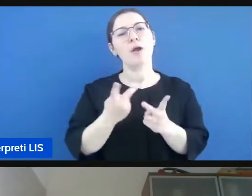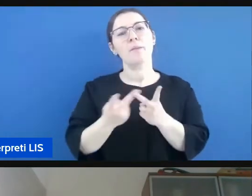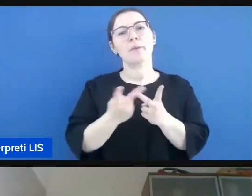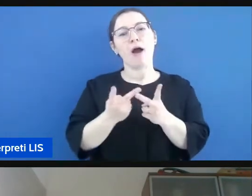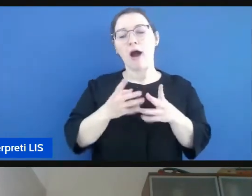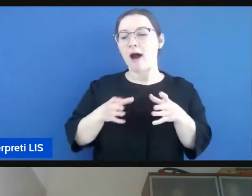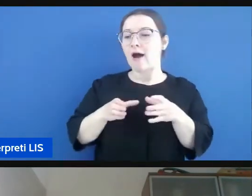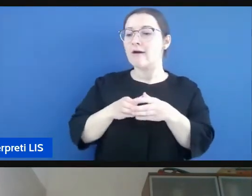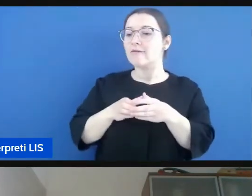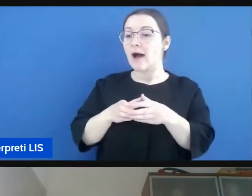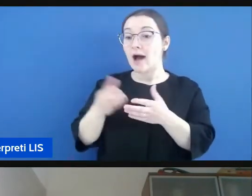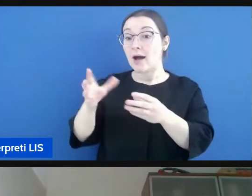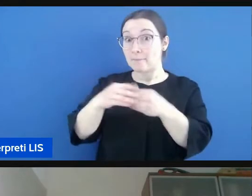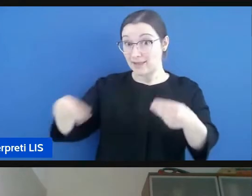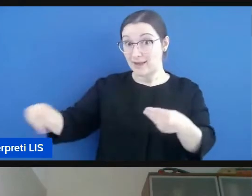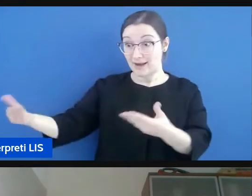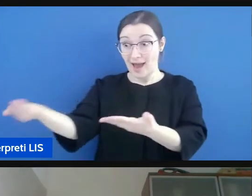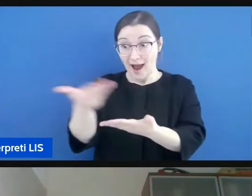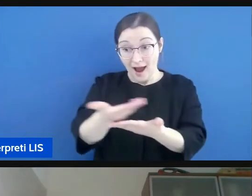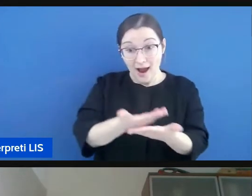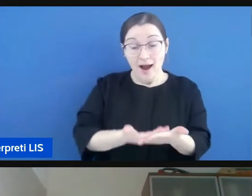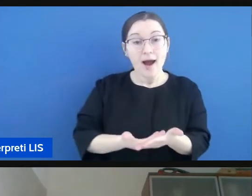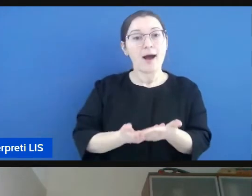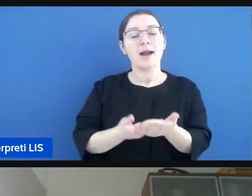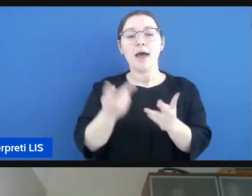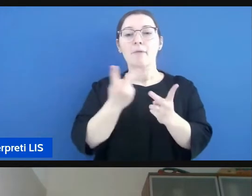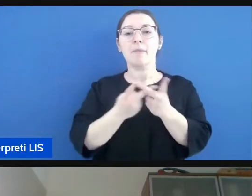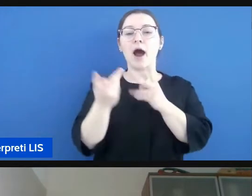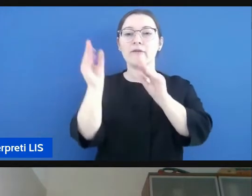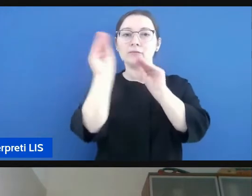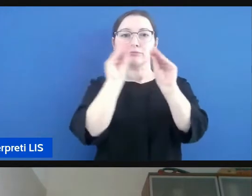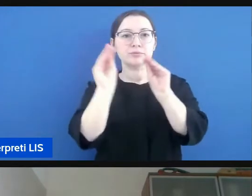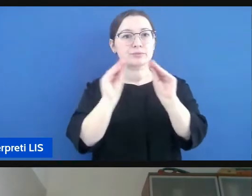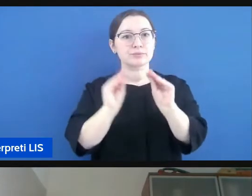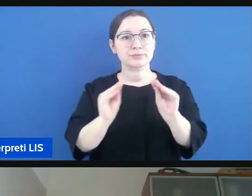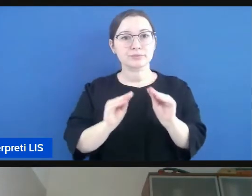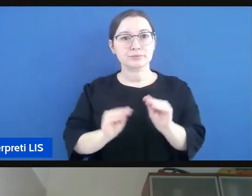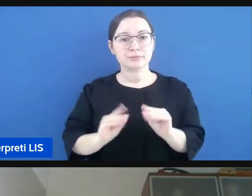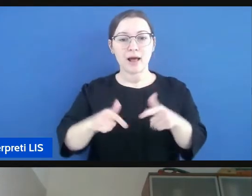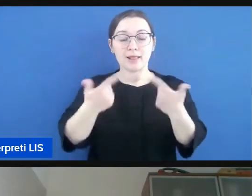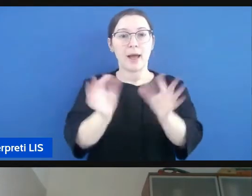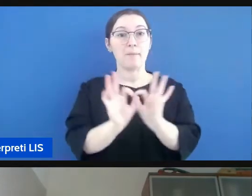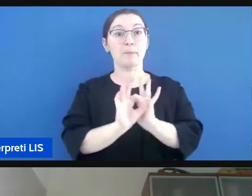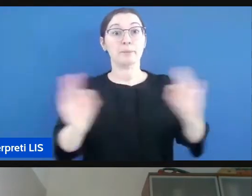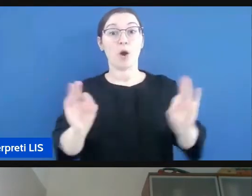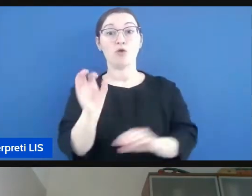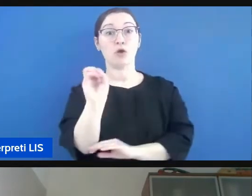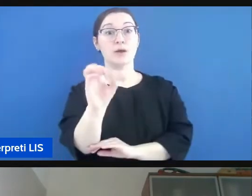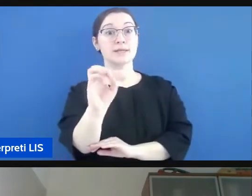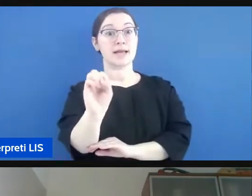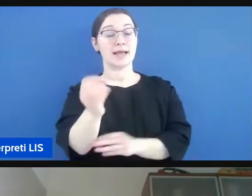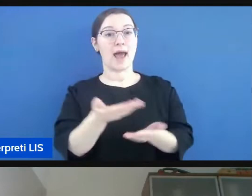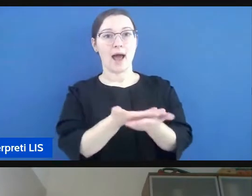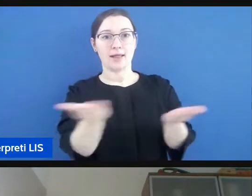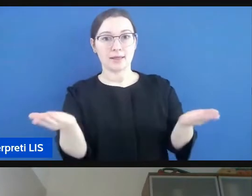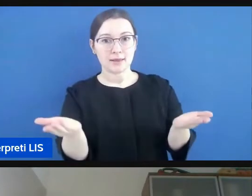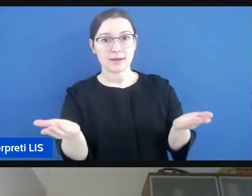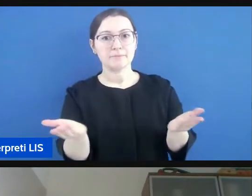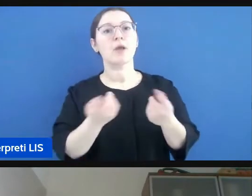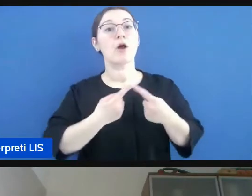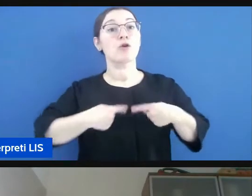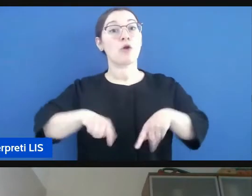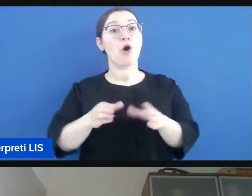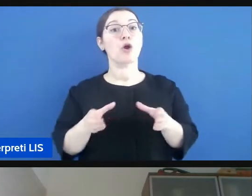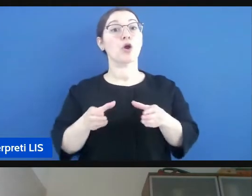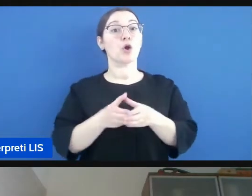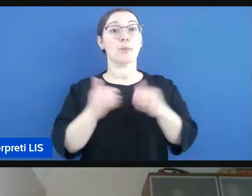a seconda delle materie così che possa avere materiale per gli insegnanti e noi come Zaino di Liss ci